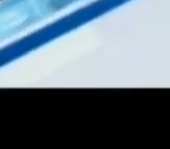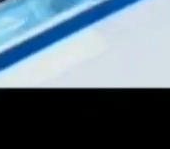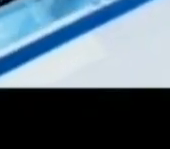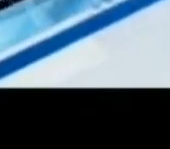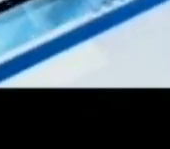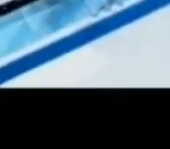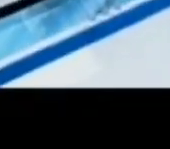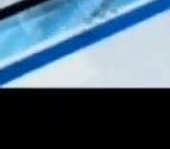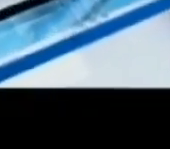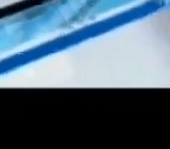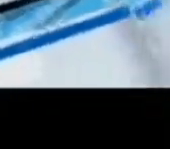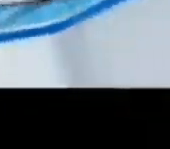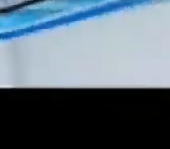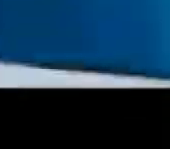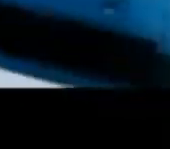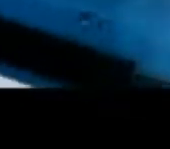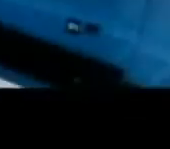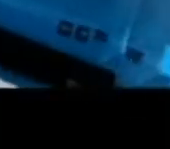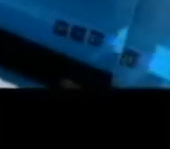Субтитры подогнал